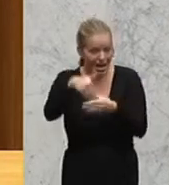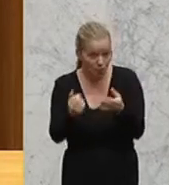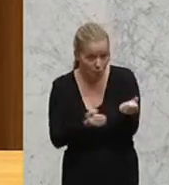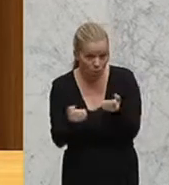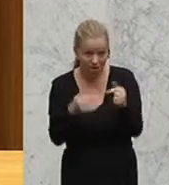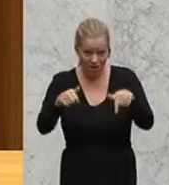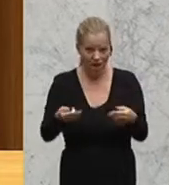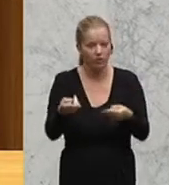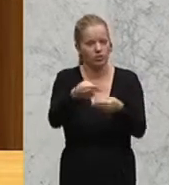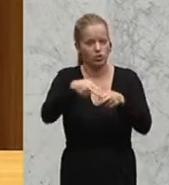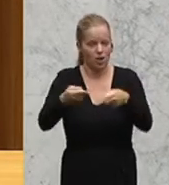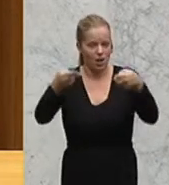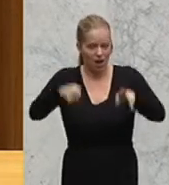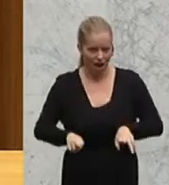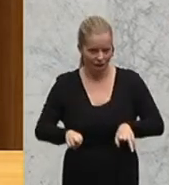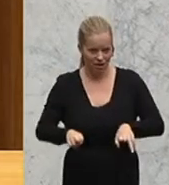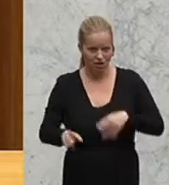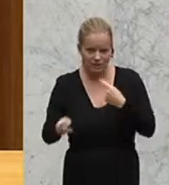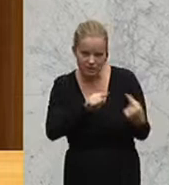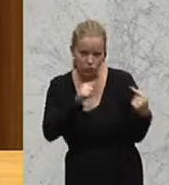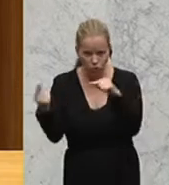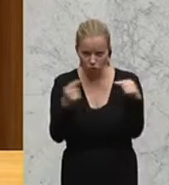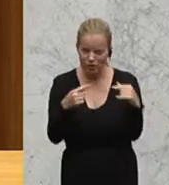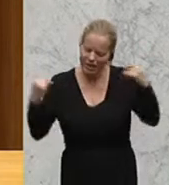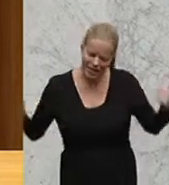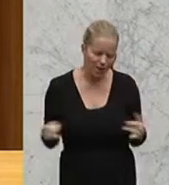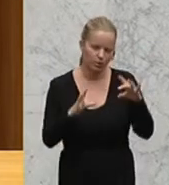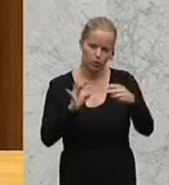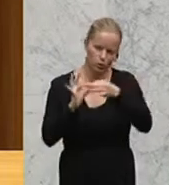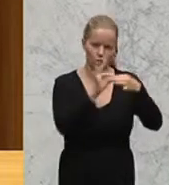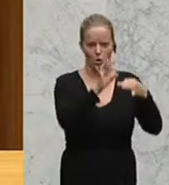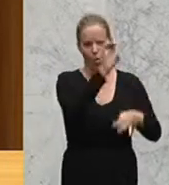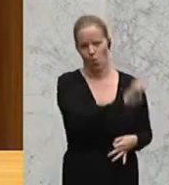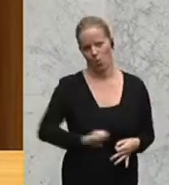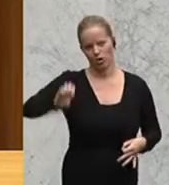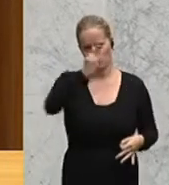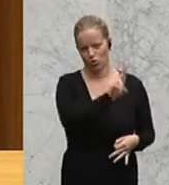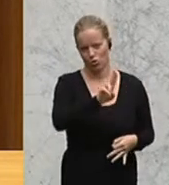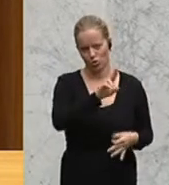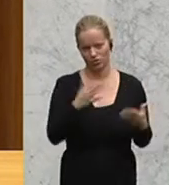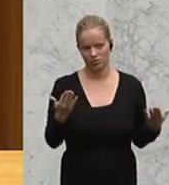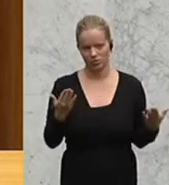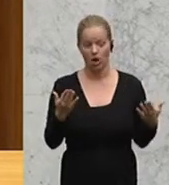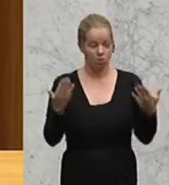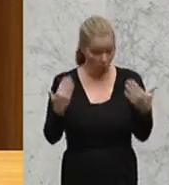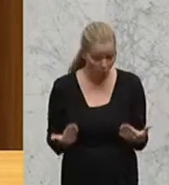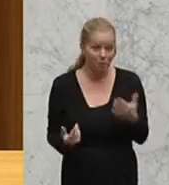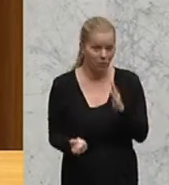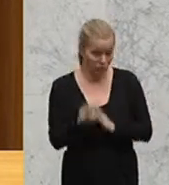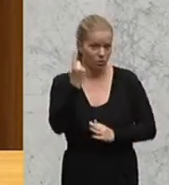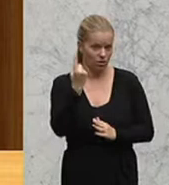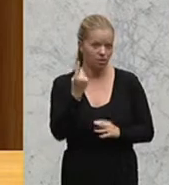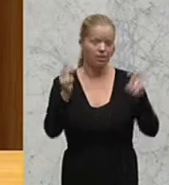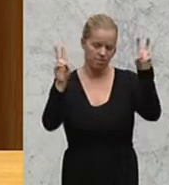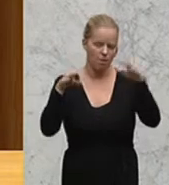hat fast immer eine europäische Dimension. Und es ist ganz bestimmt bei dem Thema, das heute auf der Tagesordnung steht, der Flüchtlingspolitik der